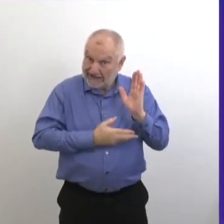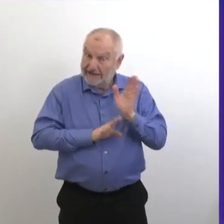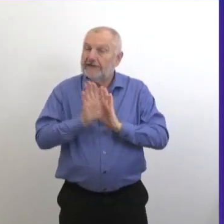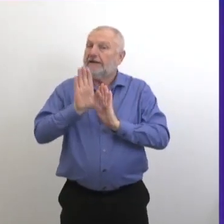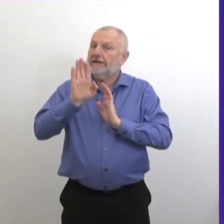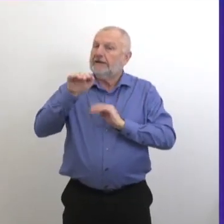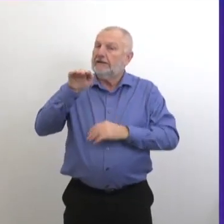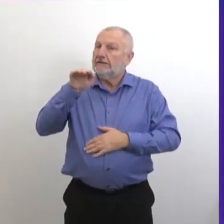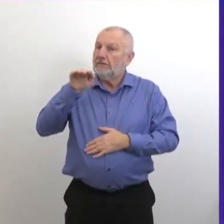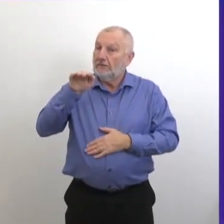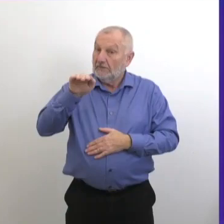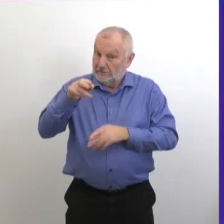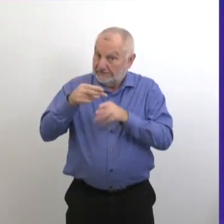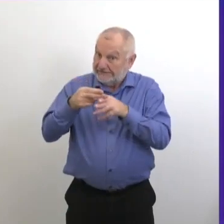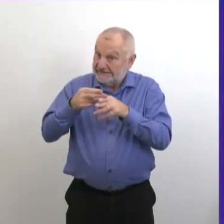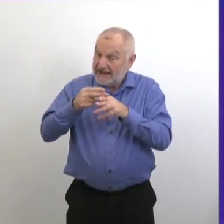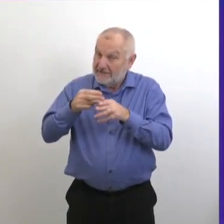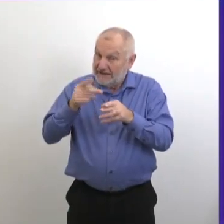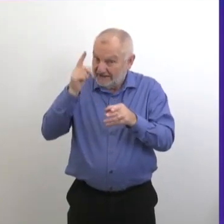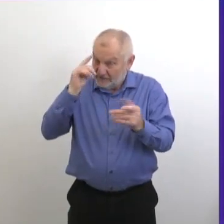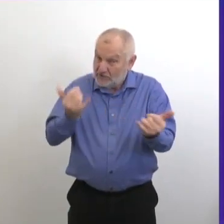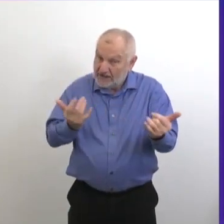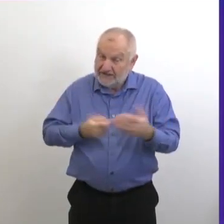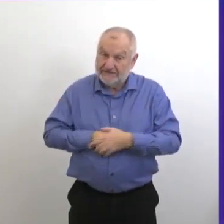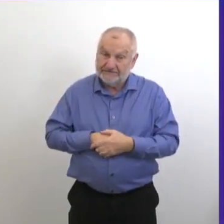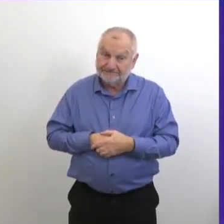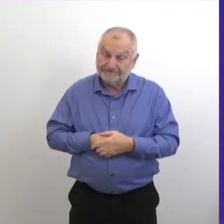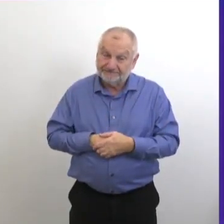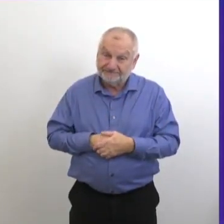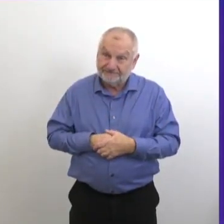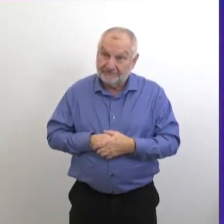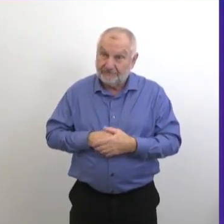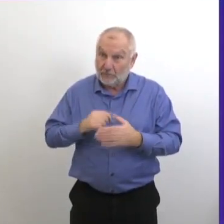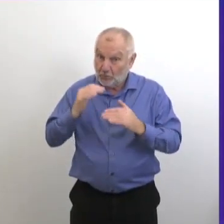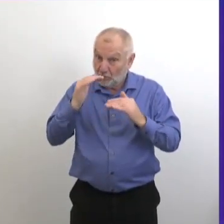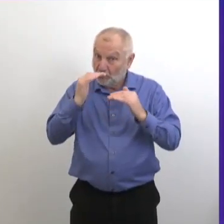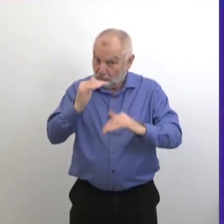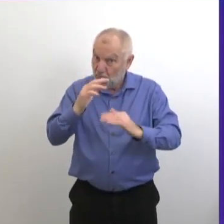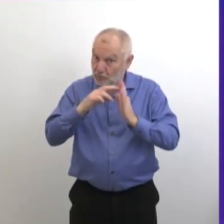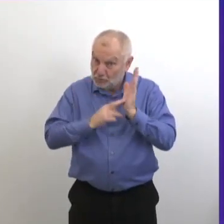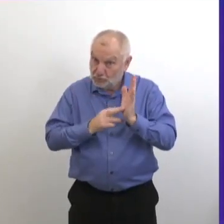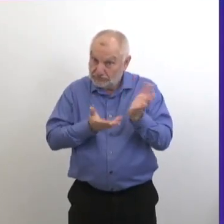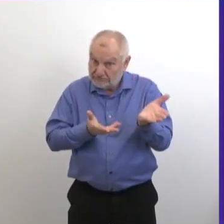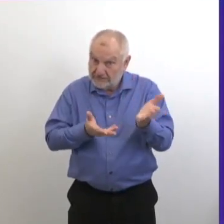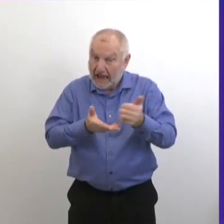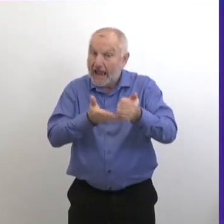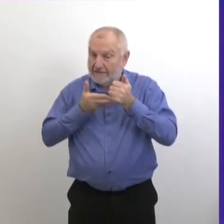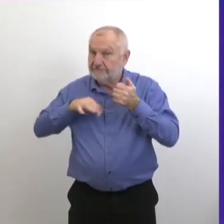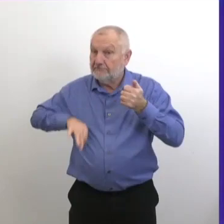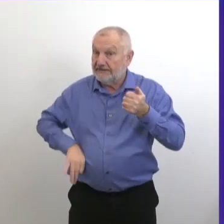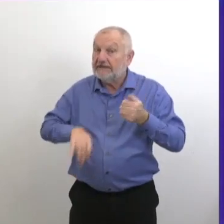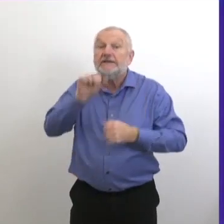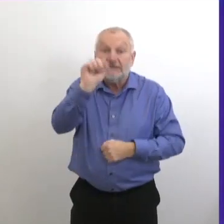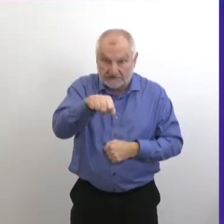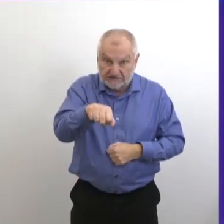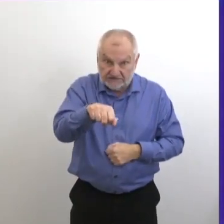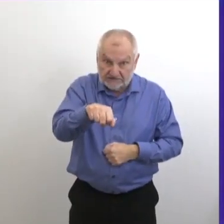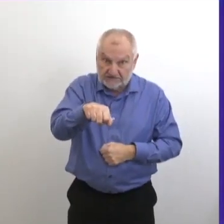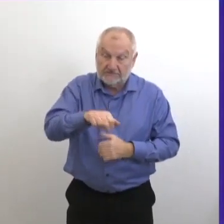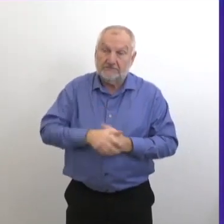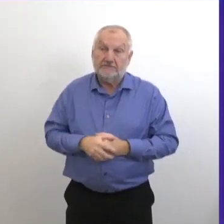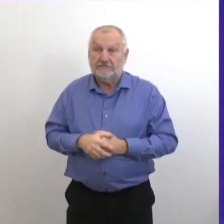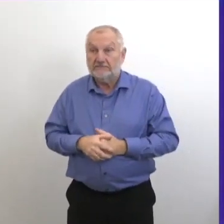trajectoire des données au moins à court terme. Je crois que ces restrictions ont fait une différence. À l'évidence, on